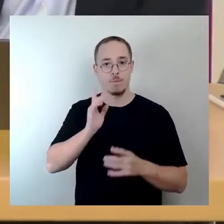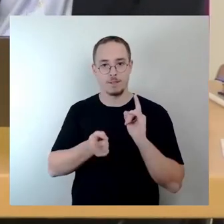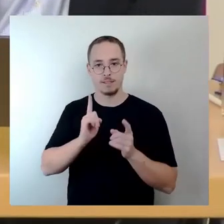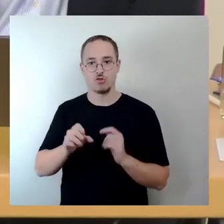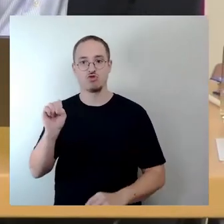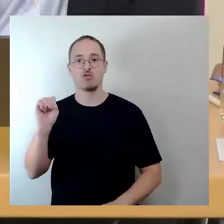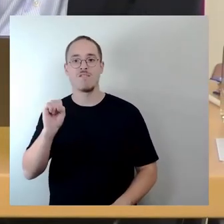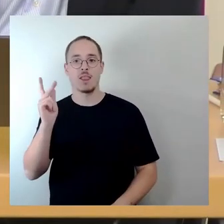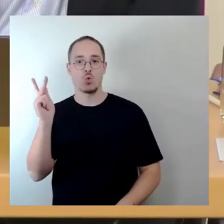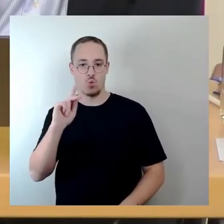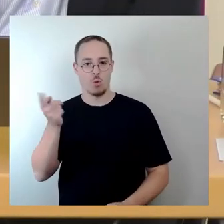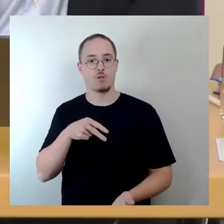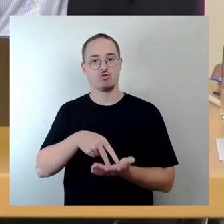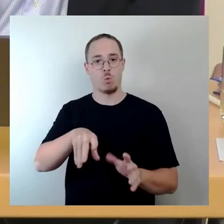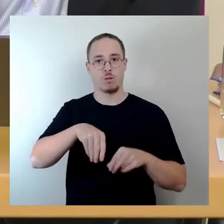wir